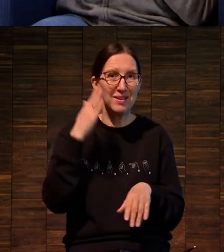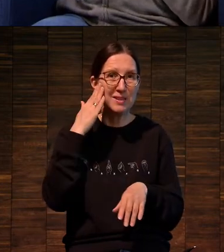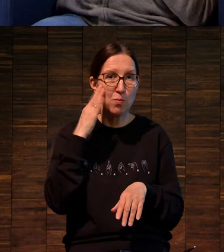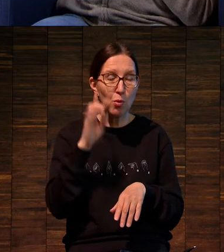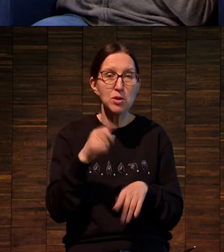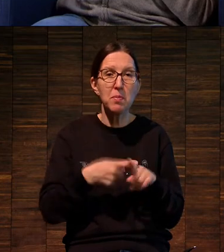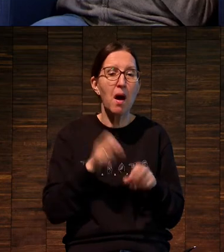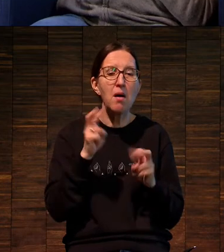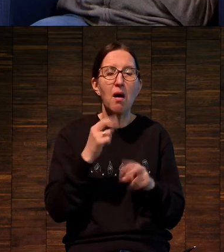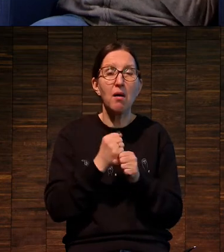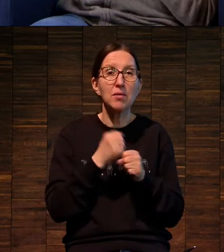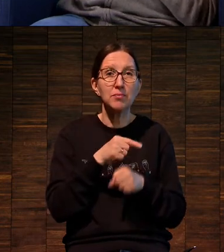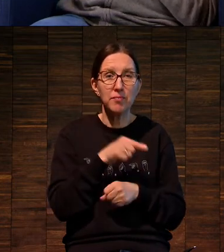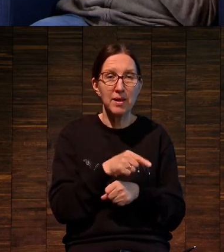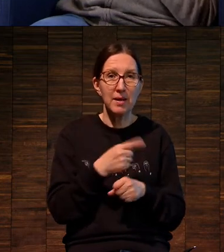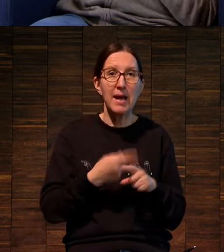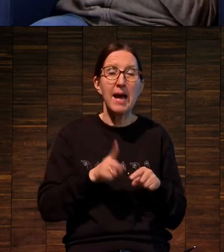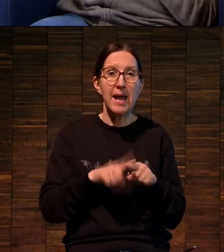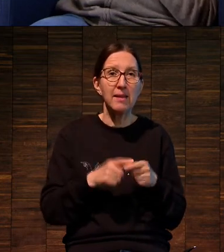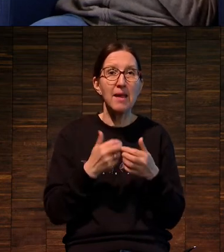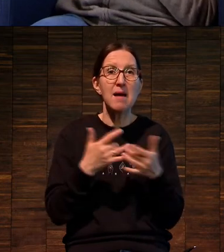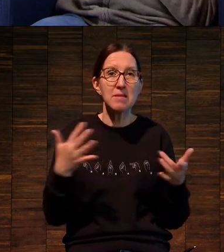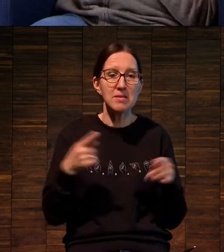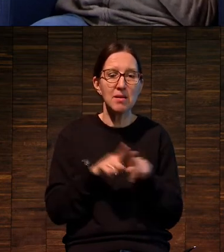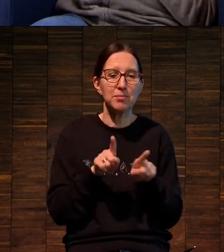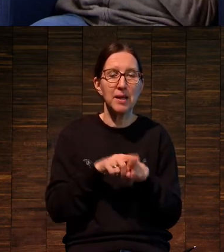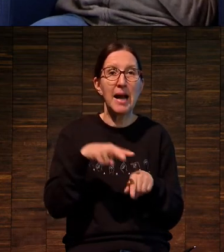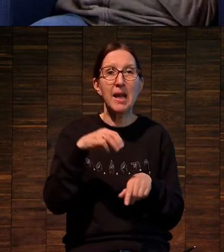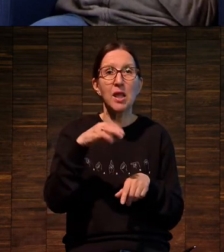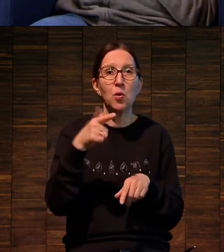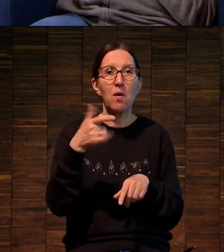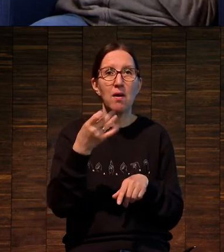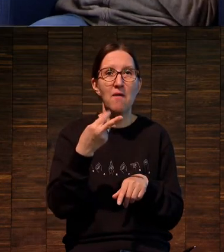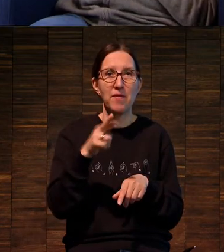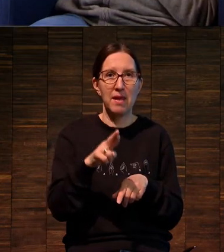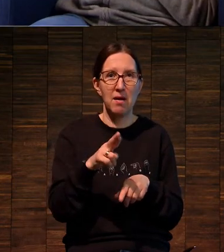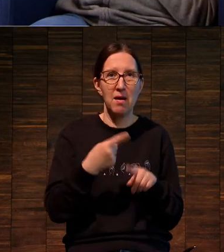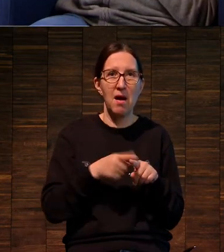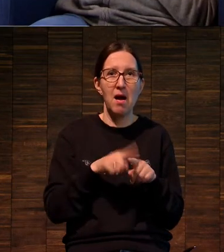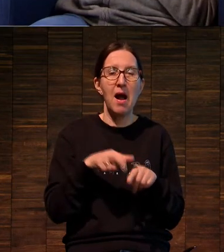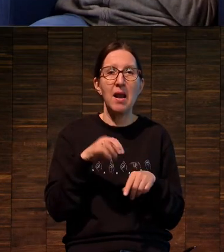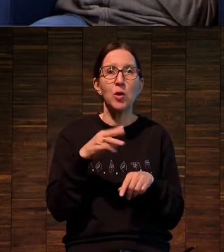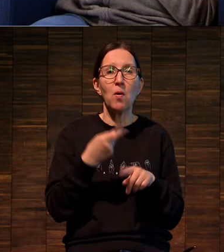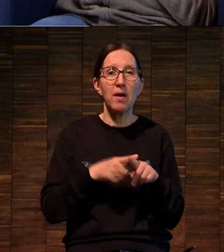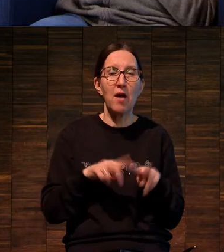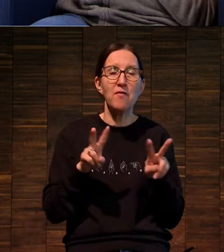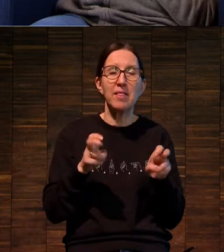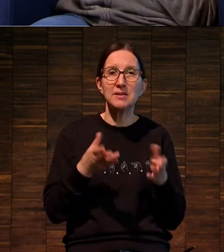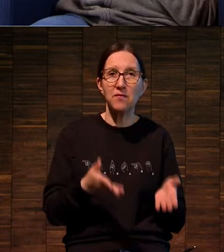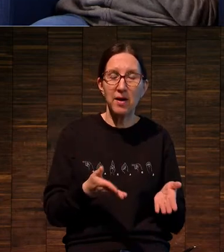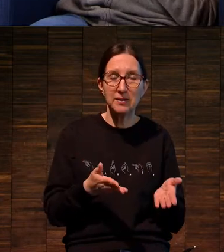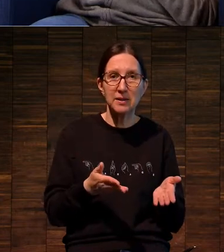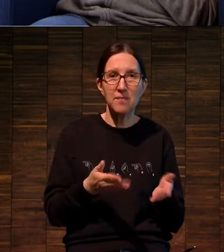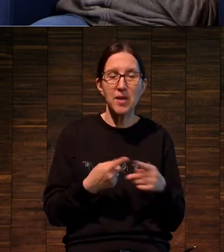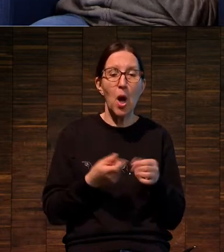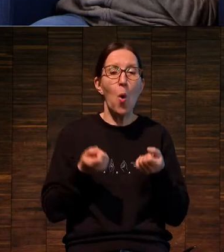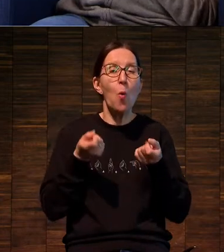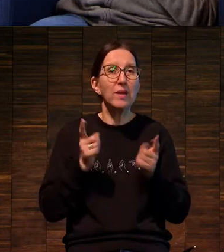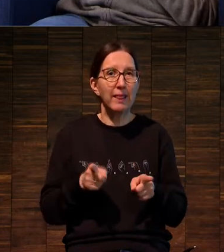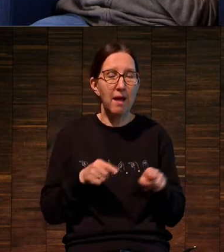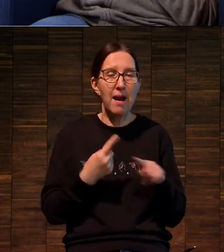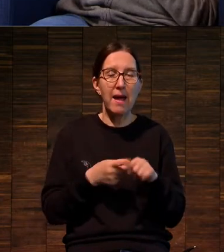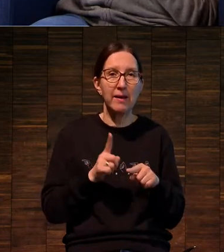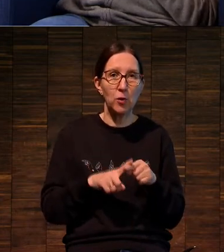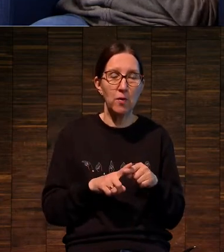Из чего она состоит? Что это у нас? Разные виды литографии. То есть литографии у нас называются... Оригинально